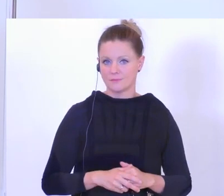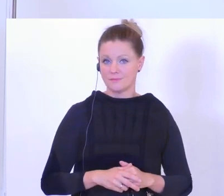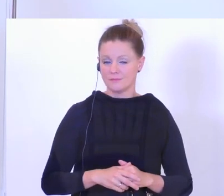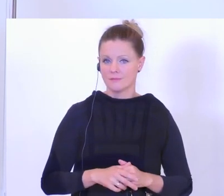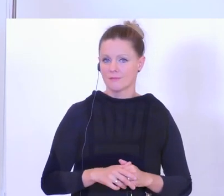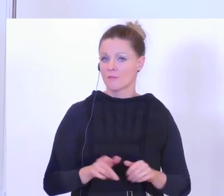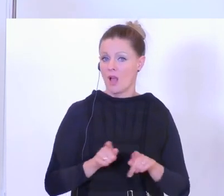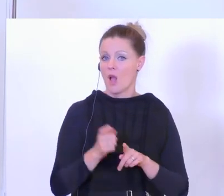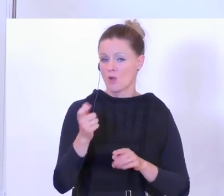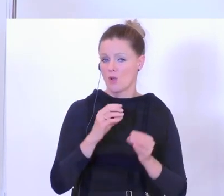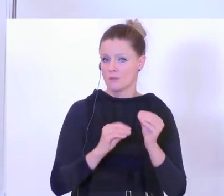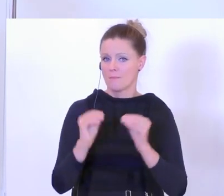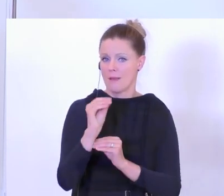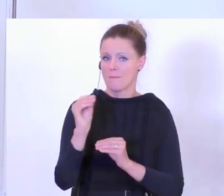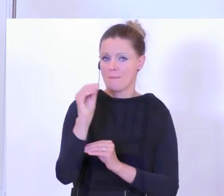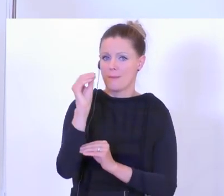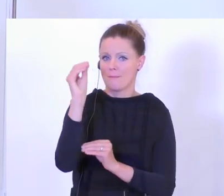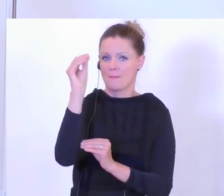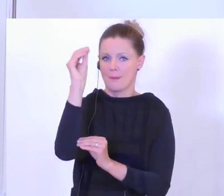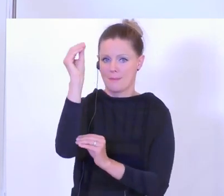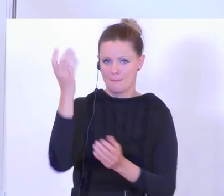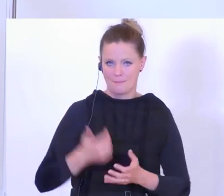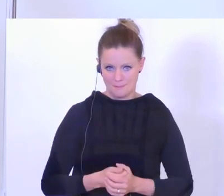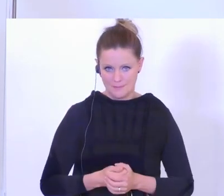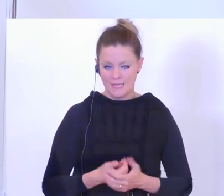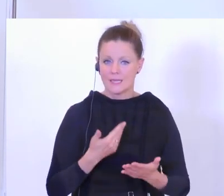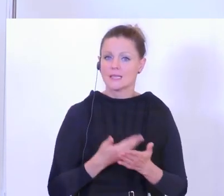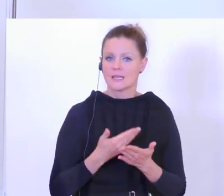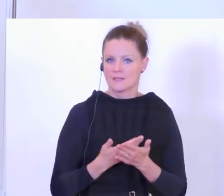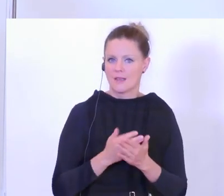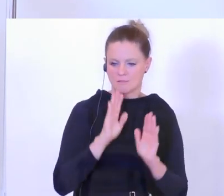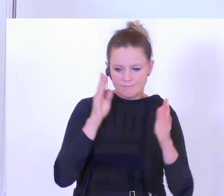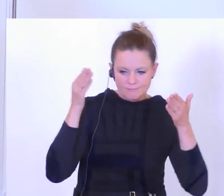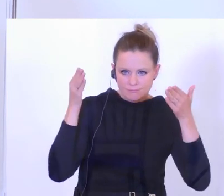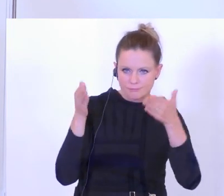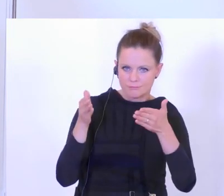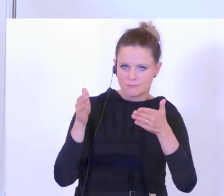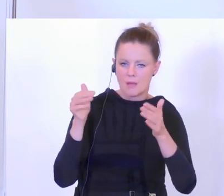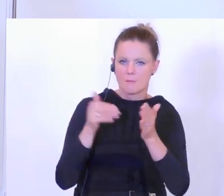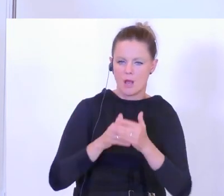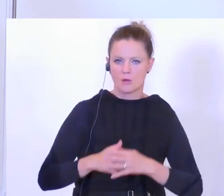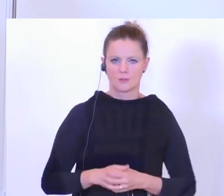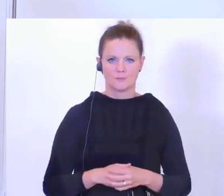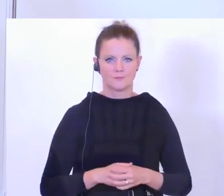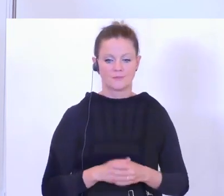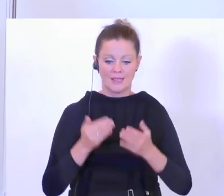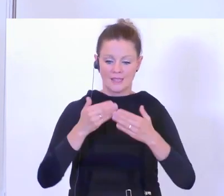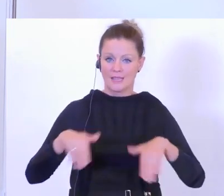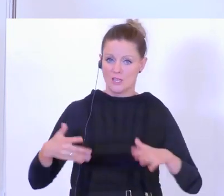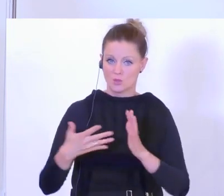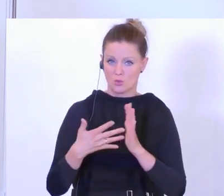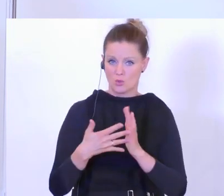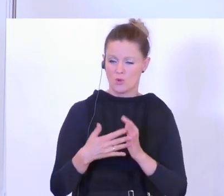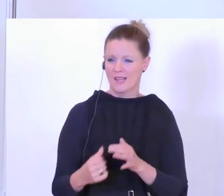wird. Und zwar mit einer hohen Zuwachsrate. Und da gilt es jetzt eben die Aufmerksamkeit darauf zu richten. Zur Frage Grenzkontrollen. habe